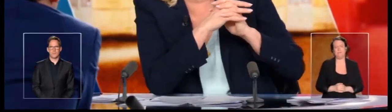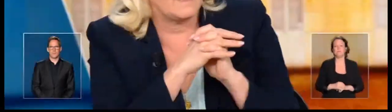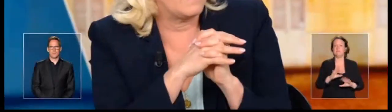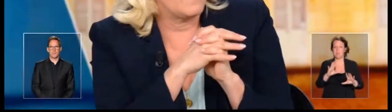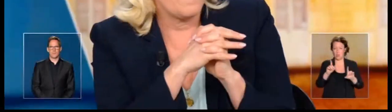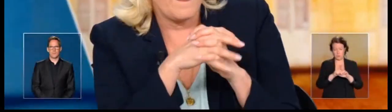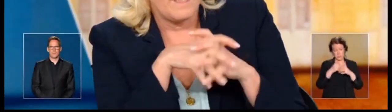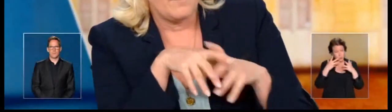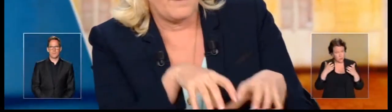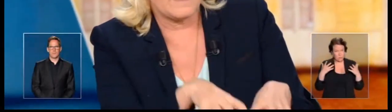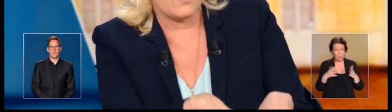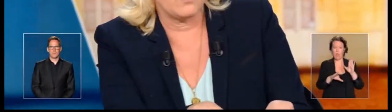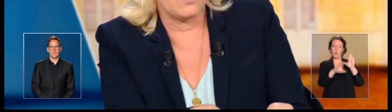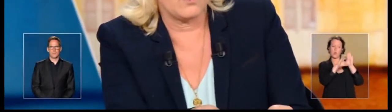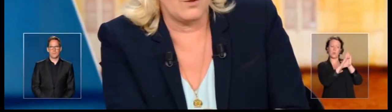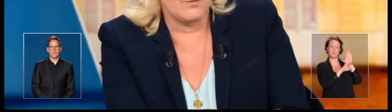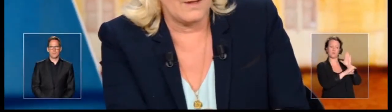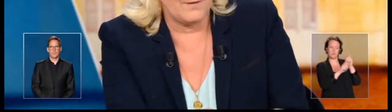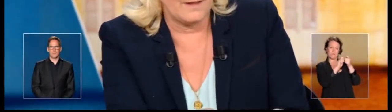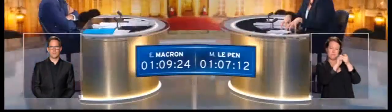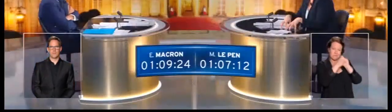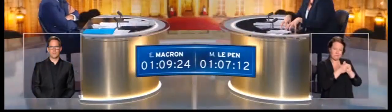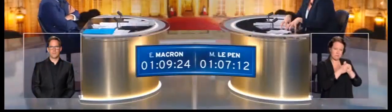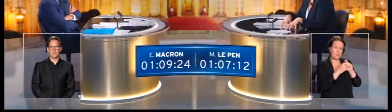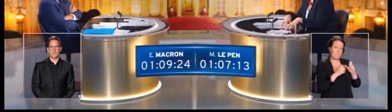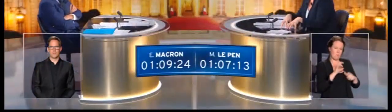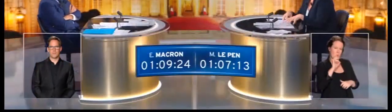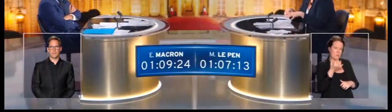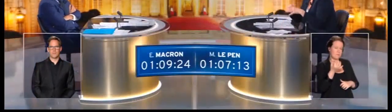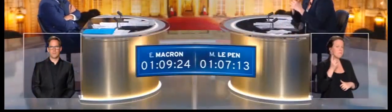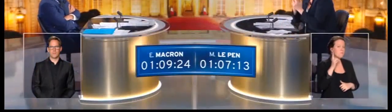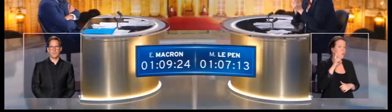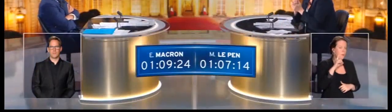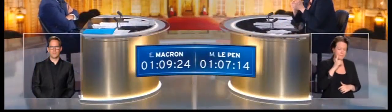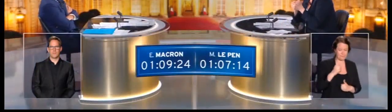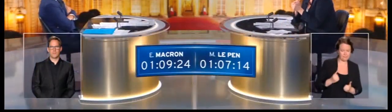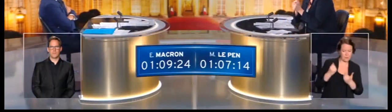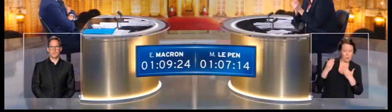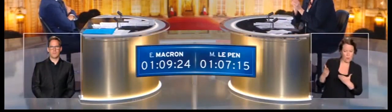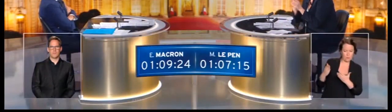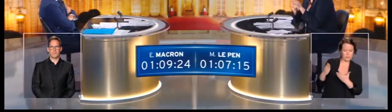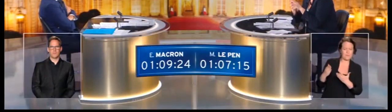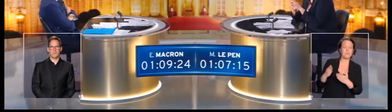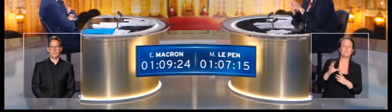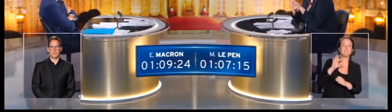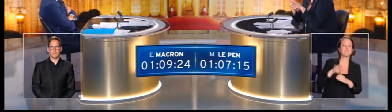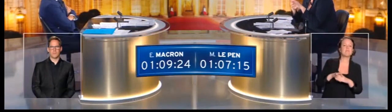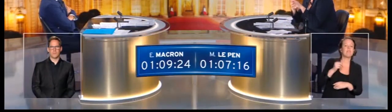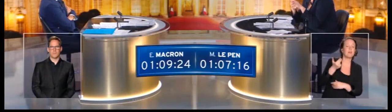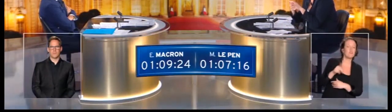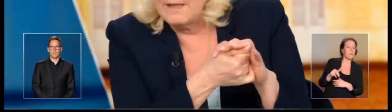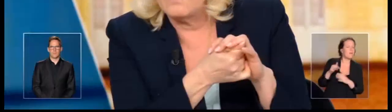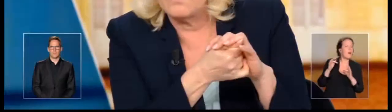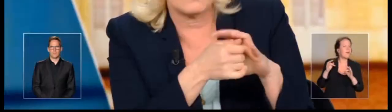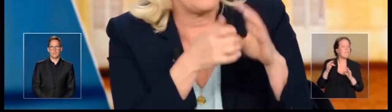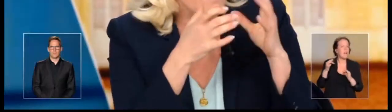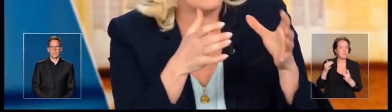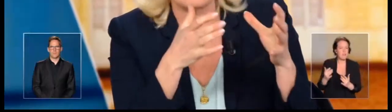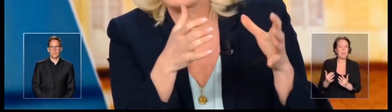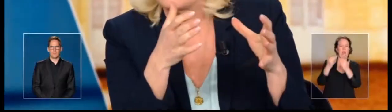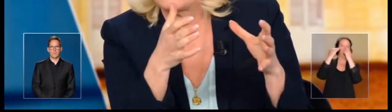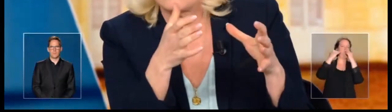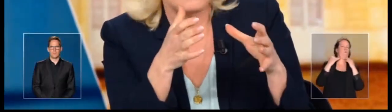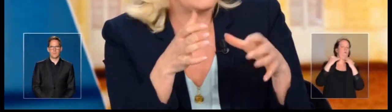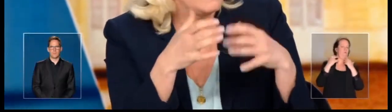constitutionnelle. Parce que dans mon référendum d'initiative, dans mon référendum sur l'immigration, il y a une